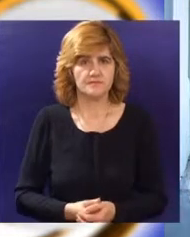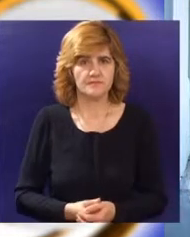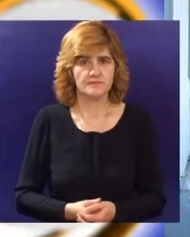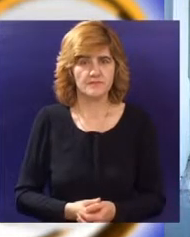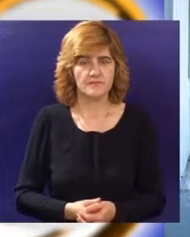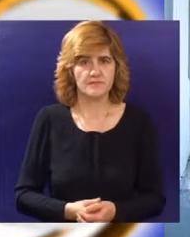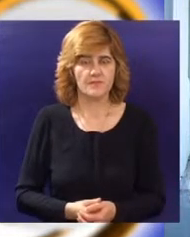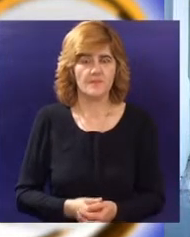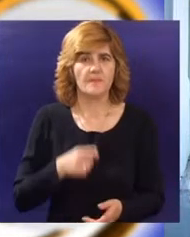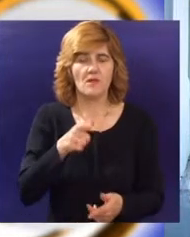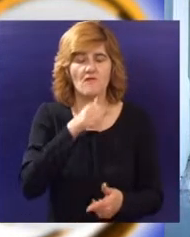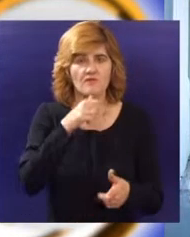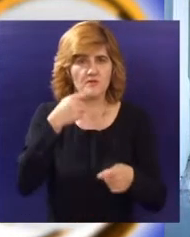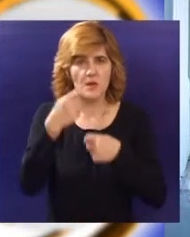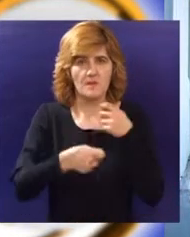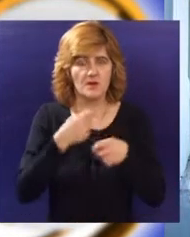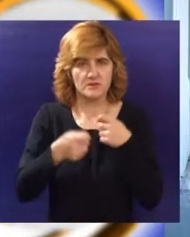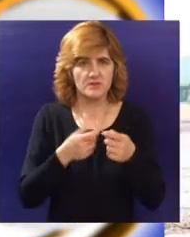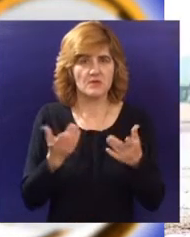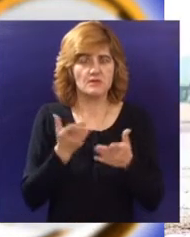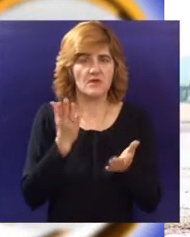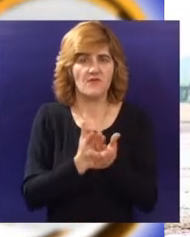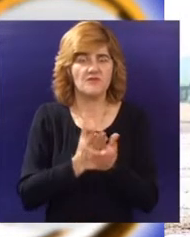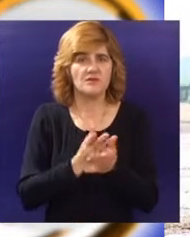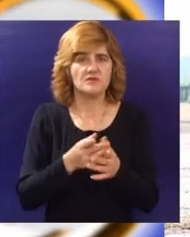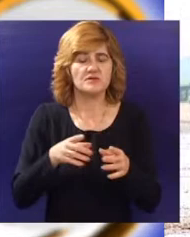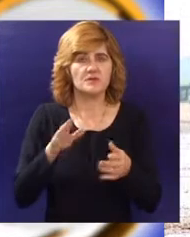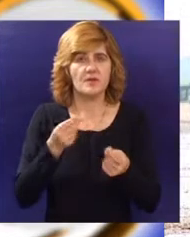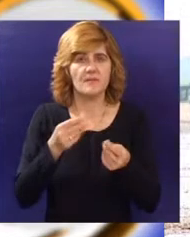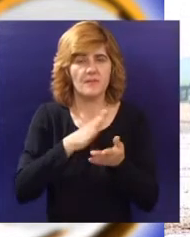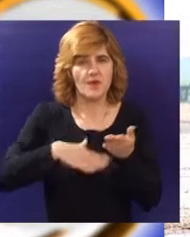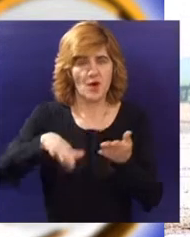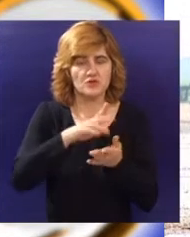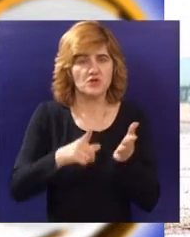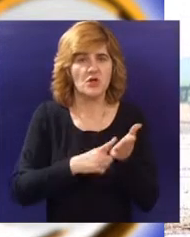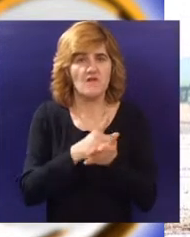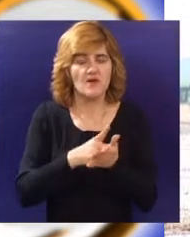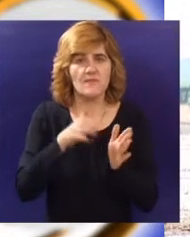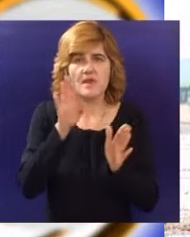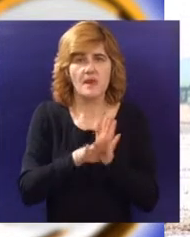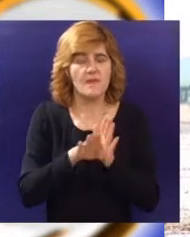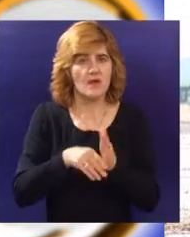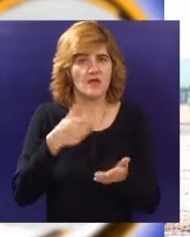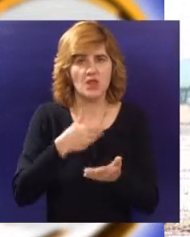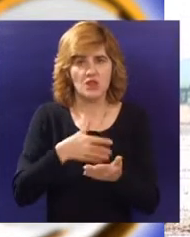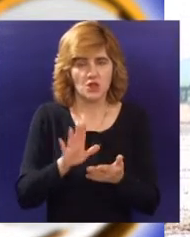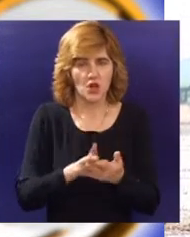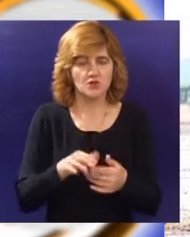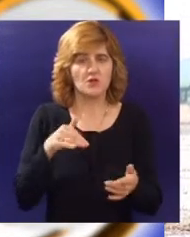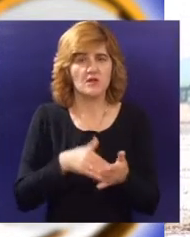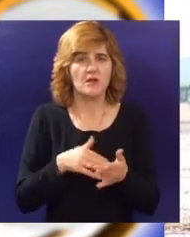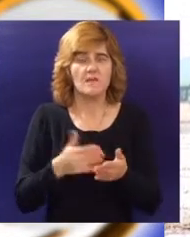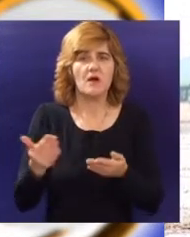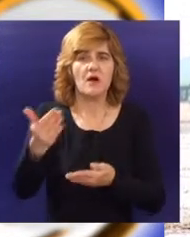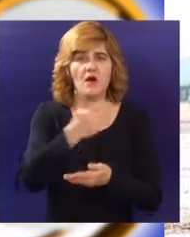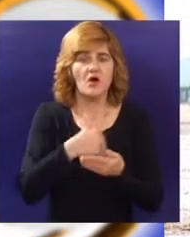Logistika je delatnost koja se u teoriji bavi sa vladavanjem prostora i vremena uz najmanje troškove. Kao poslovna funkcija nastoji da upotrebom